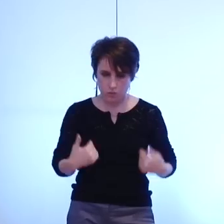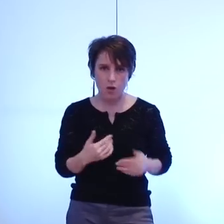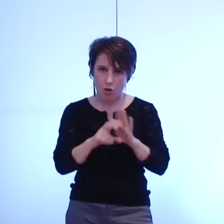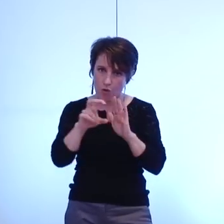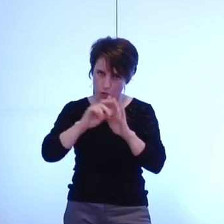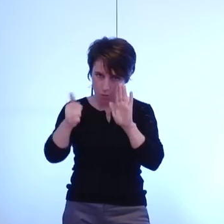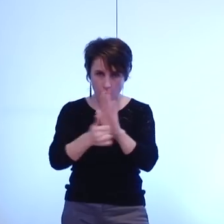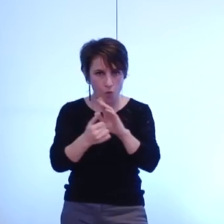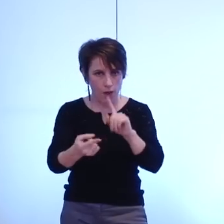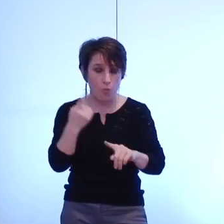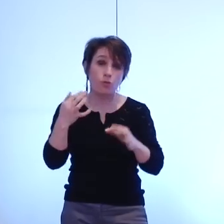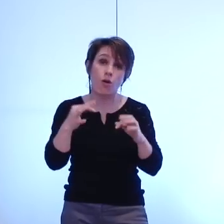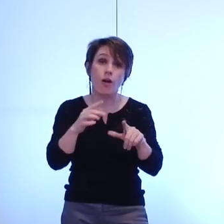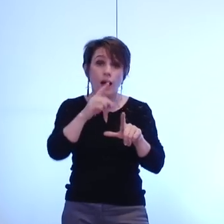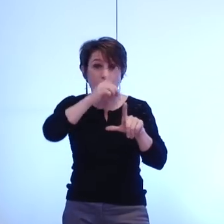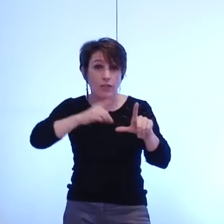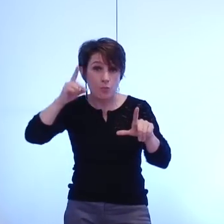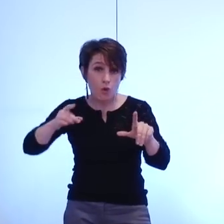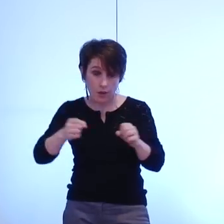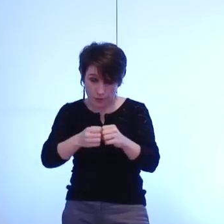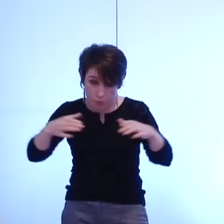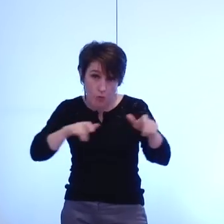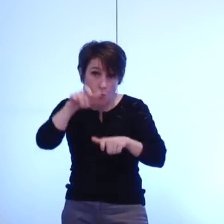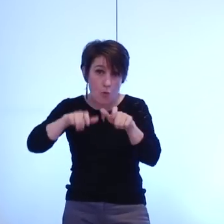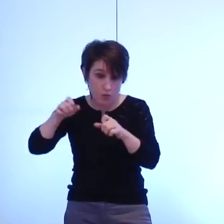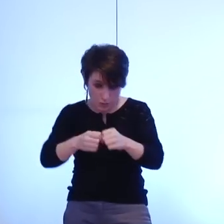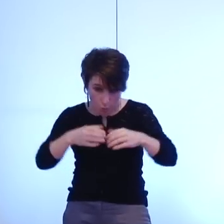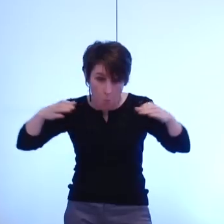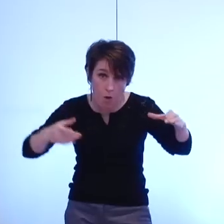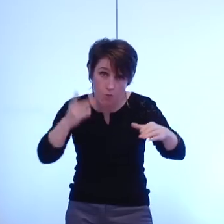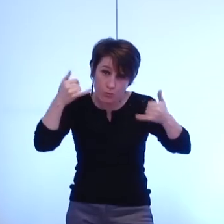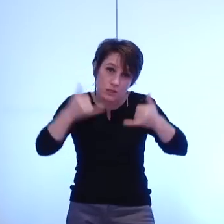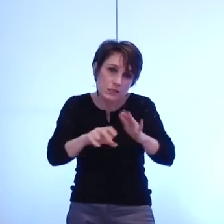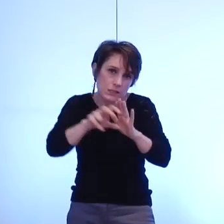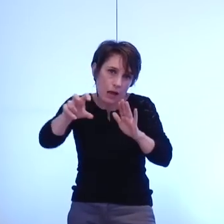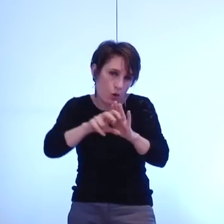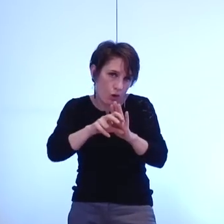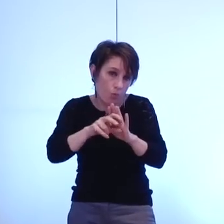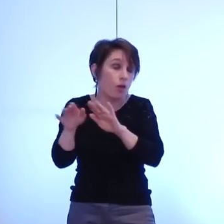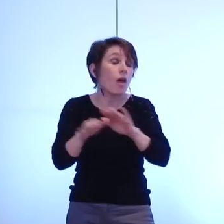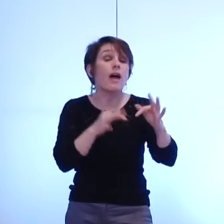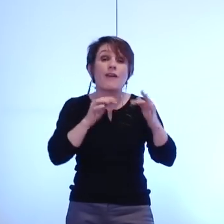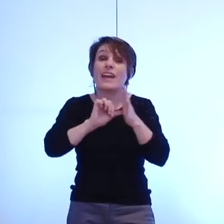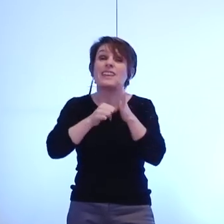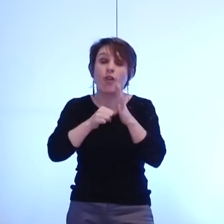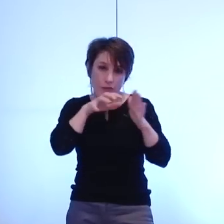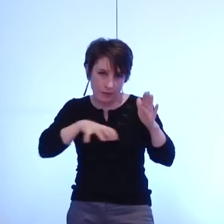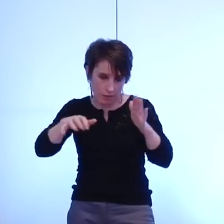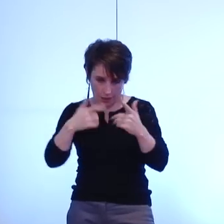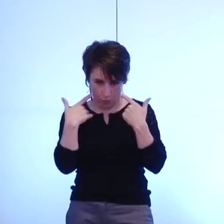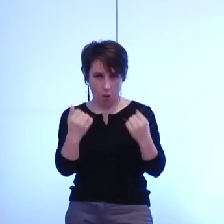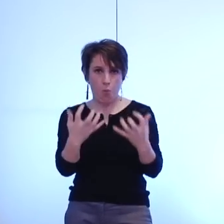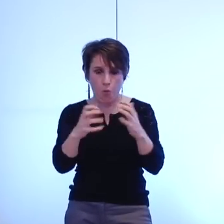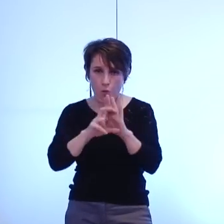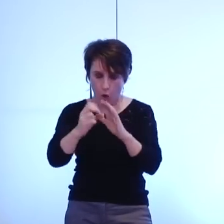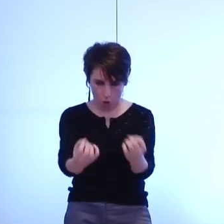démographiquement cela a été dit il est déjà fondamental il l'est aussi en termes d'identité territoriale il l'est économiquement